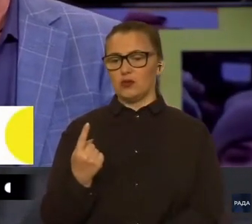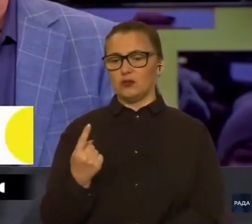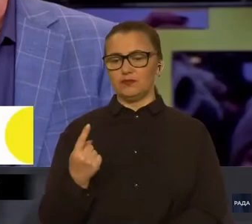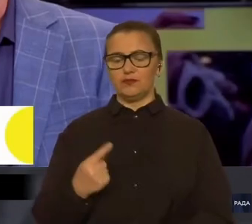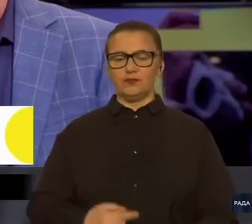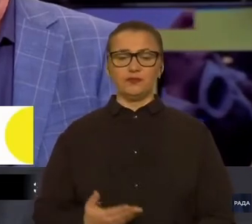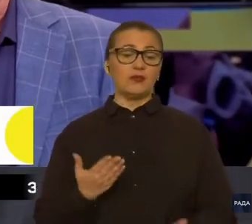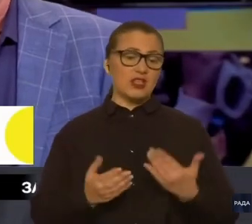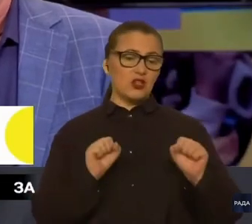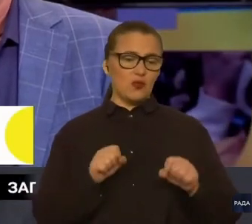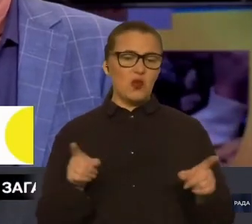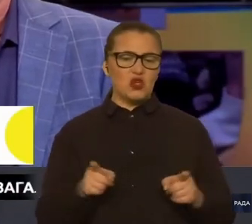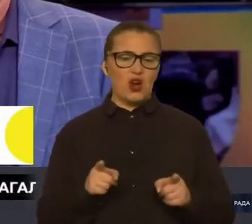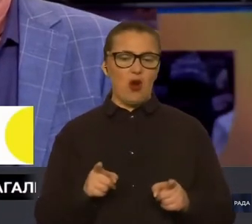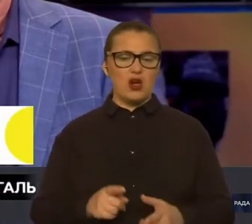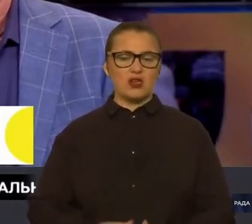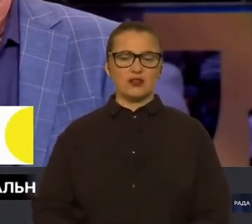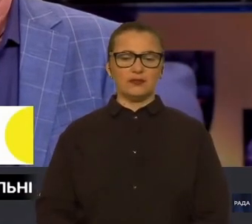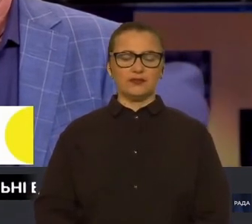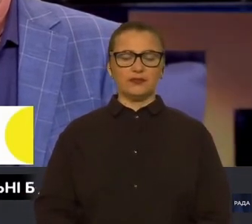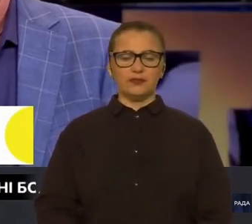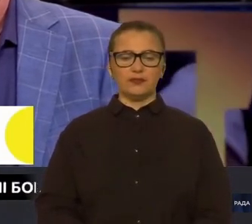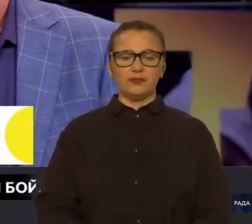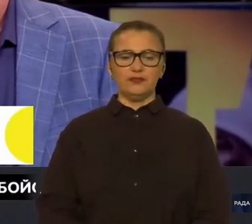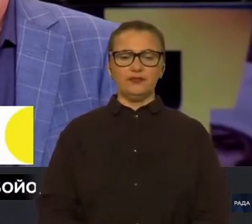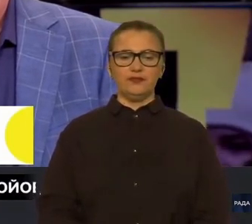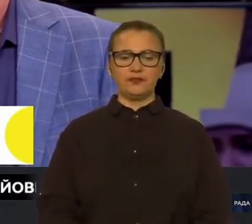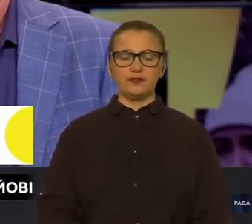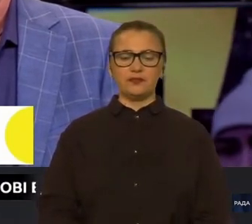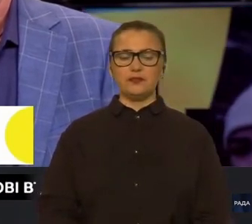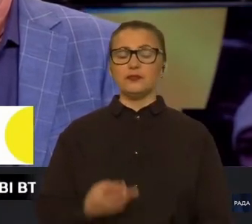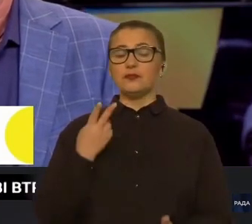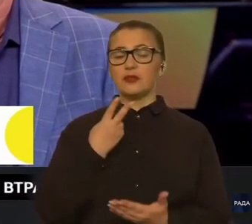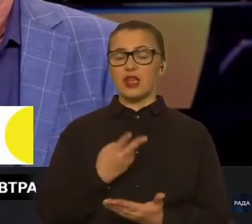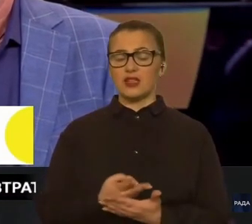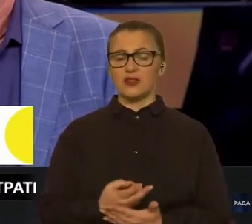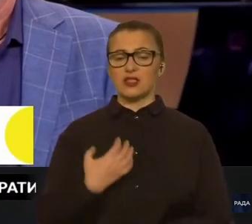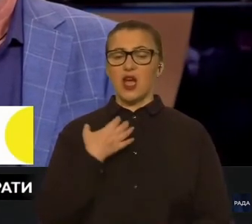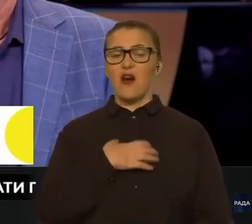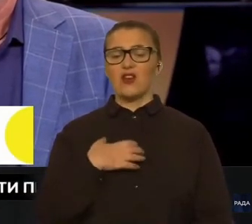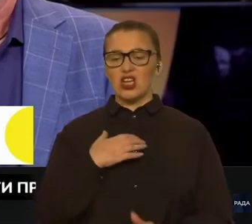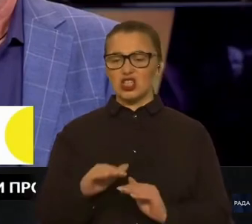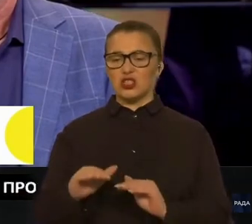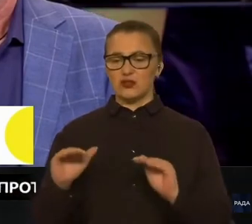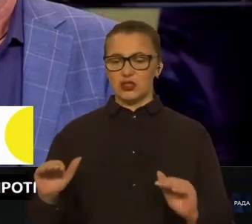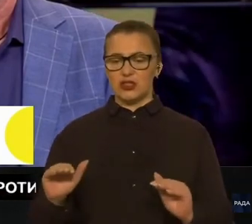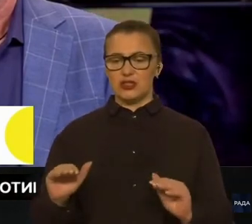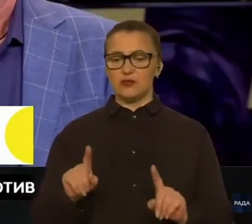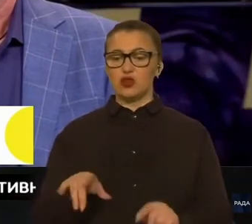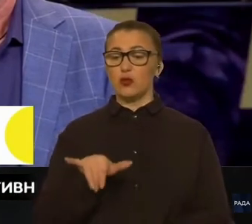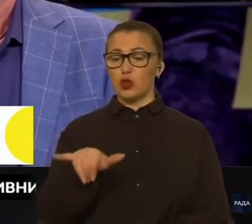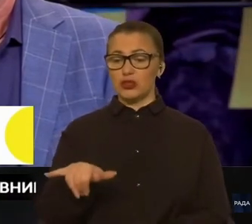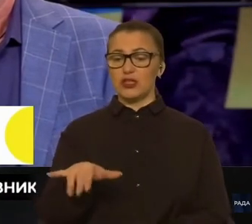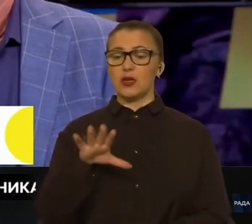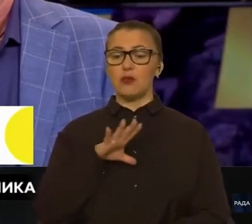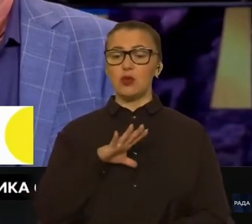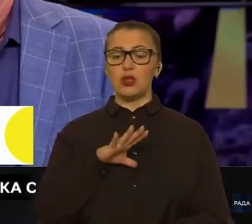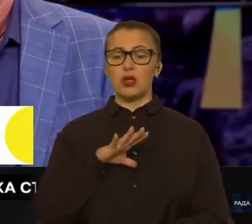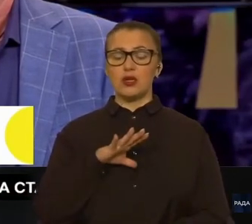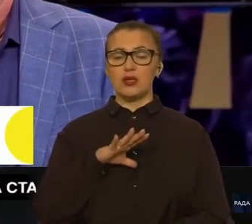Ну, якщо можна, дуже коротко. Дуже коротко. Дивіться. Важливо дітям, щоб у них було